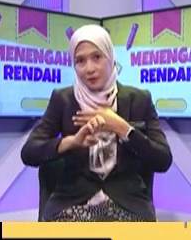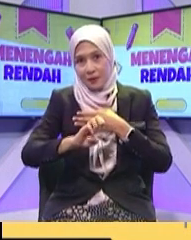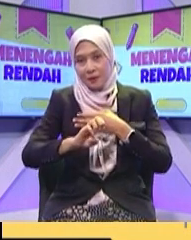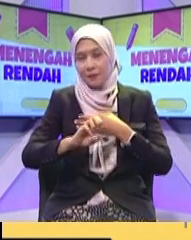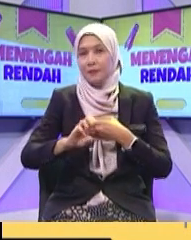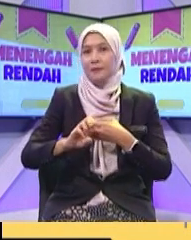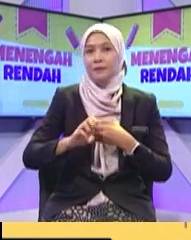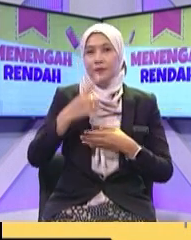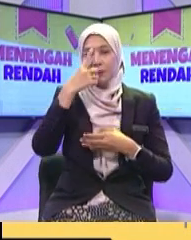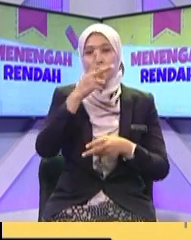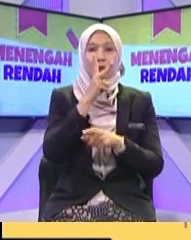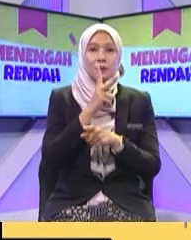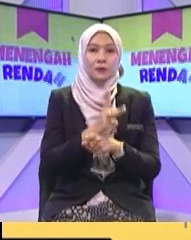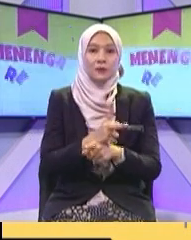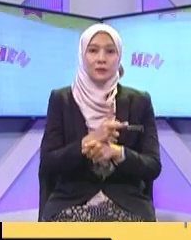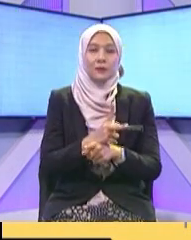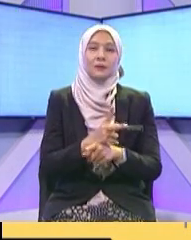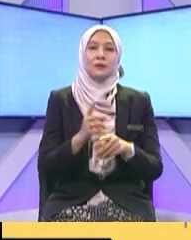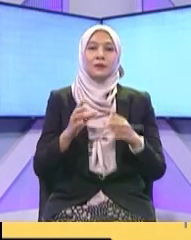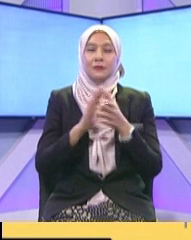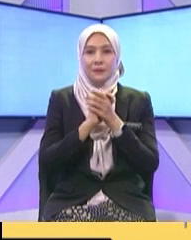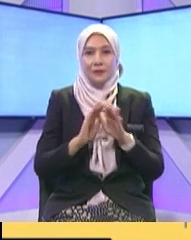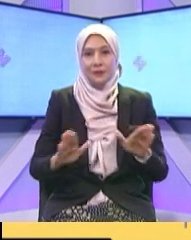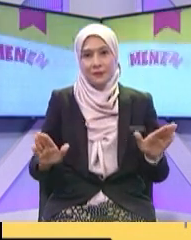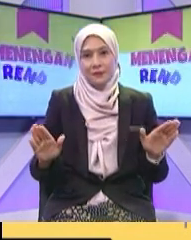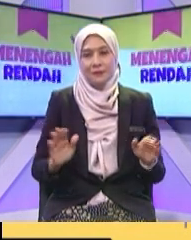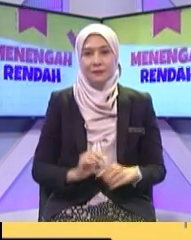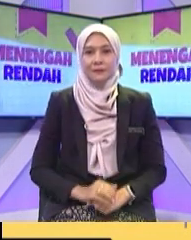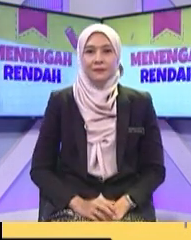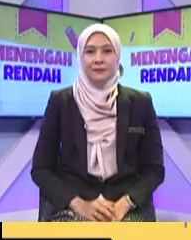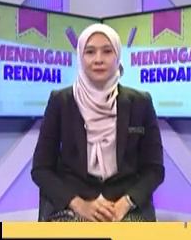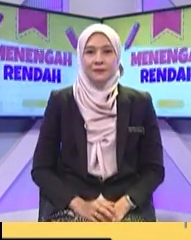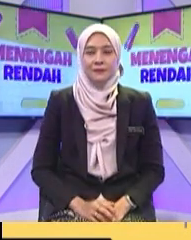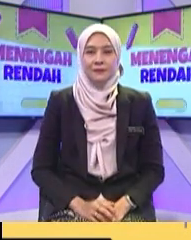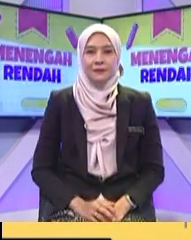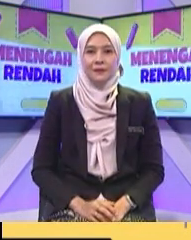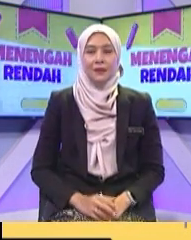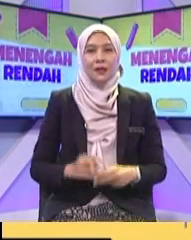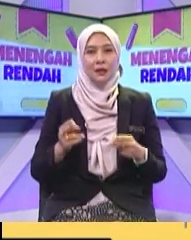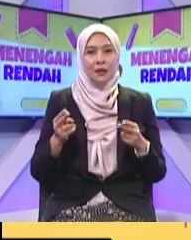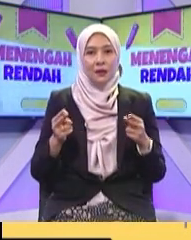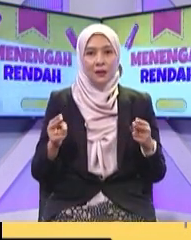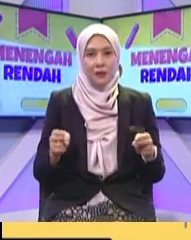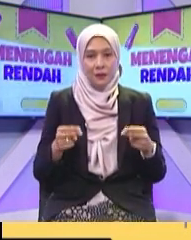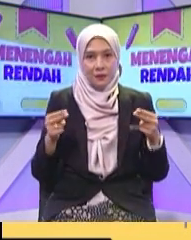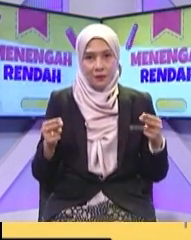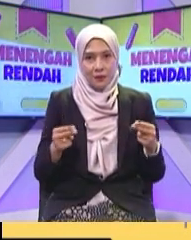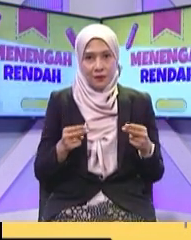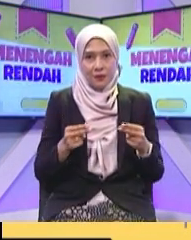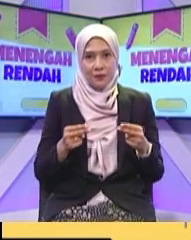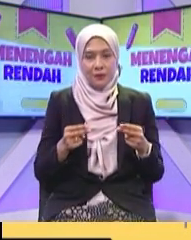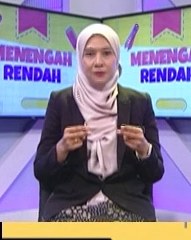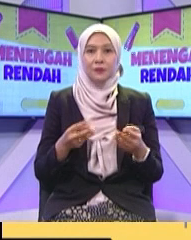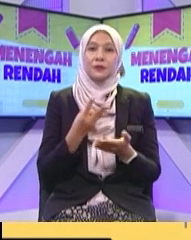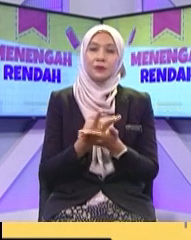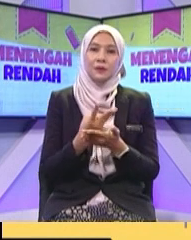-kemudahan Dan teknologi yang terkini Okey Yang seterusnya adalah Urusan kewangan Dan perkhidmatan Perbankan dalam